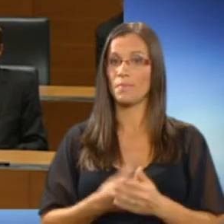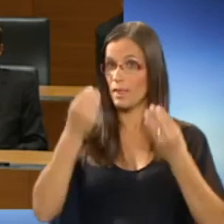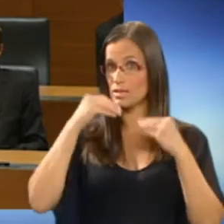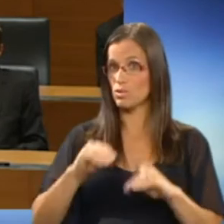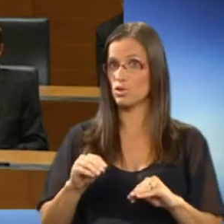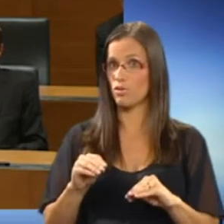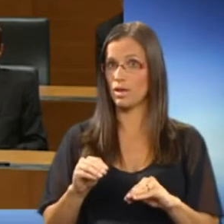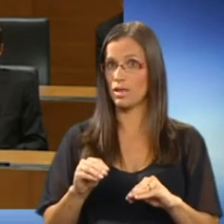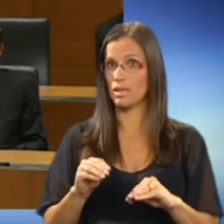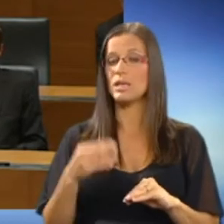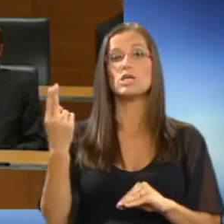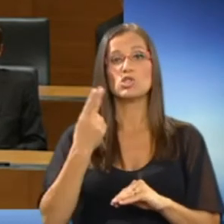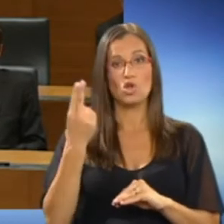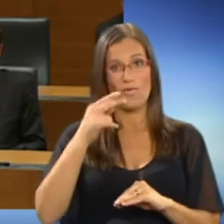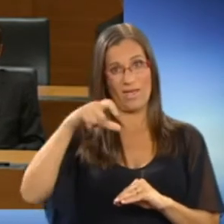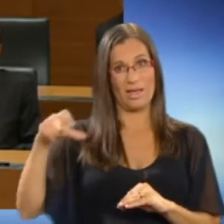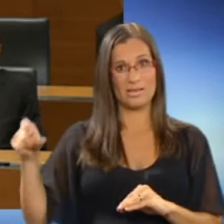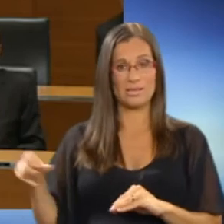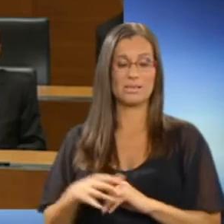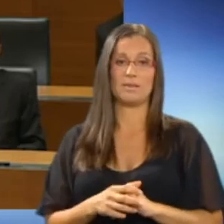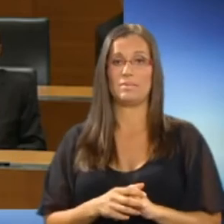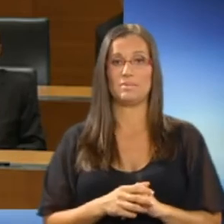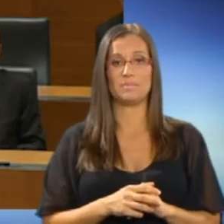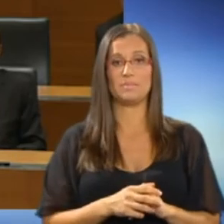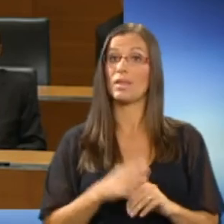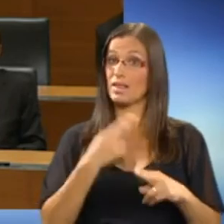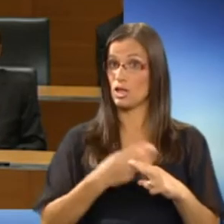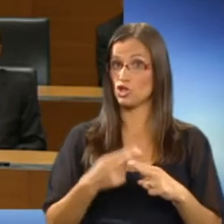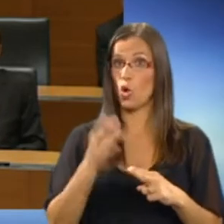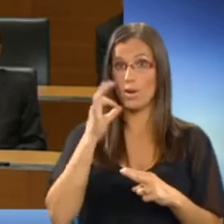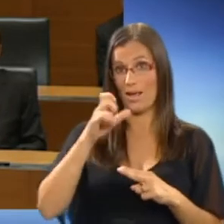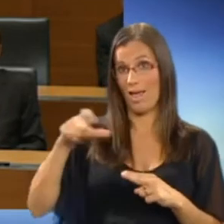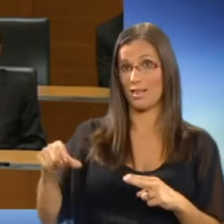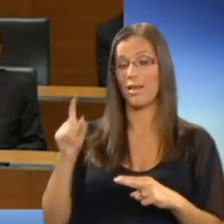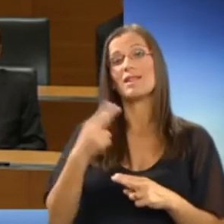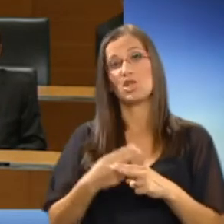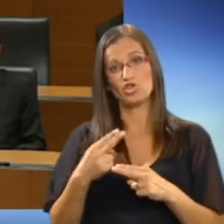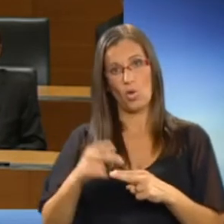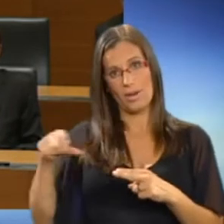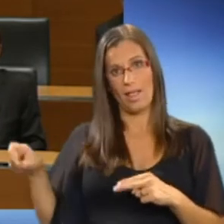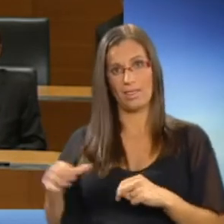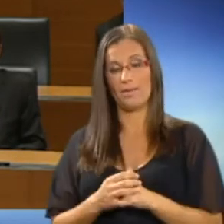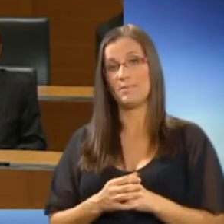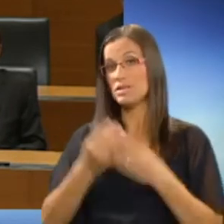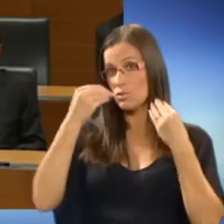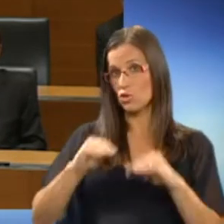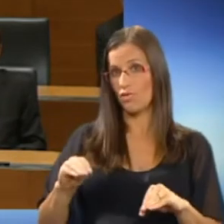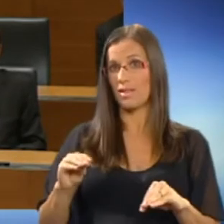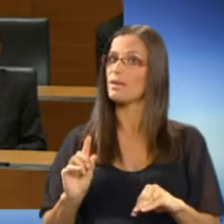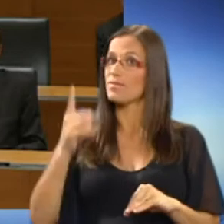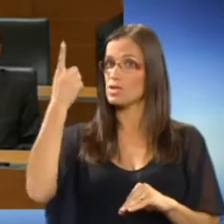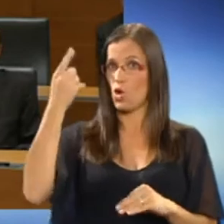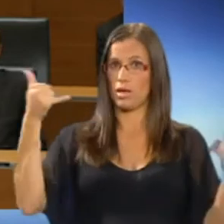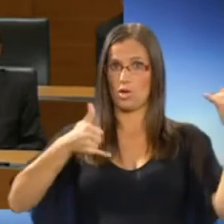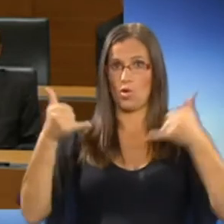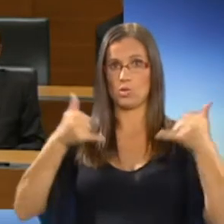Spoštovani Slovenke in Slovenci, državljanke in državljani, spoštovani visoki